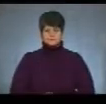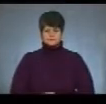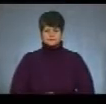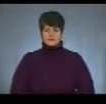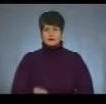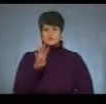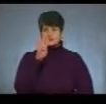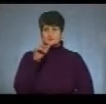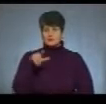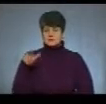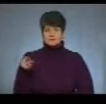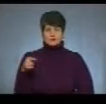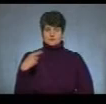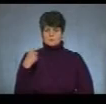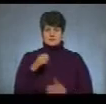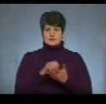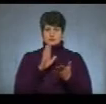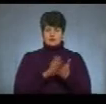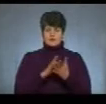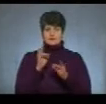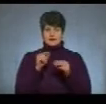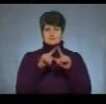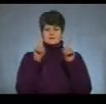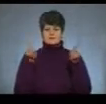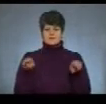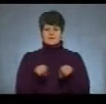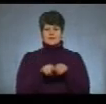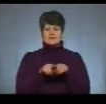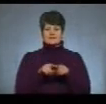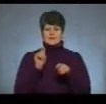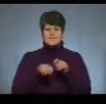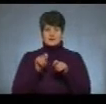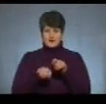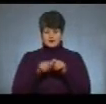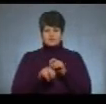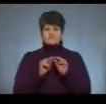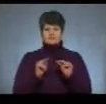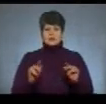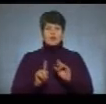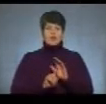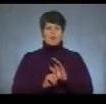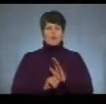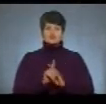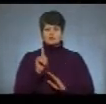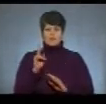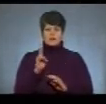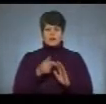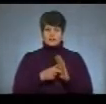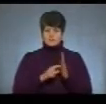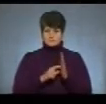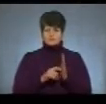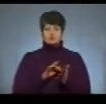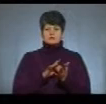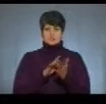Четверо осіб з Тернопільської області зареєструвались на сертифікацію вчителів початкових класів. Туристичний податок